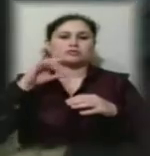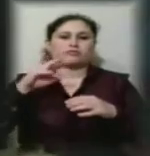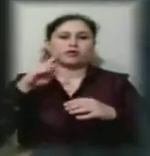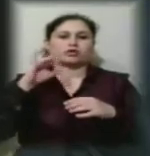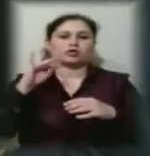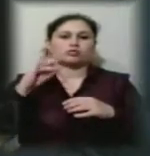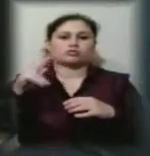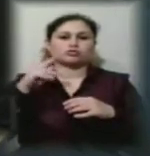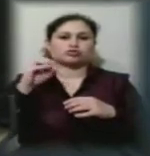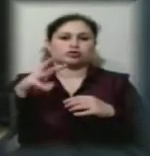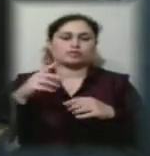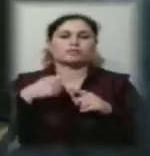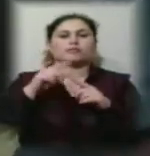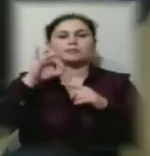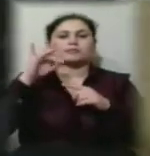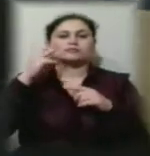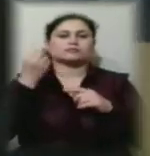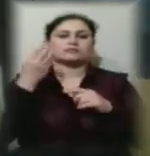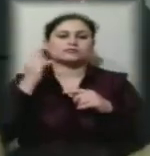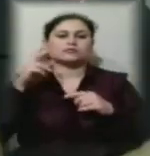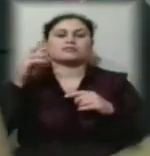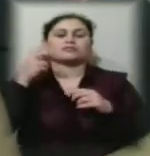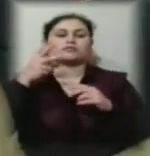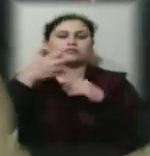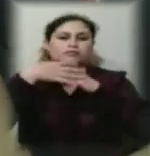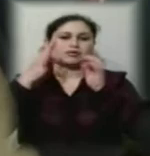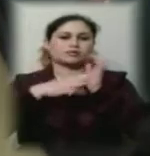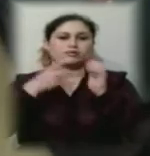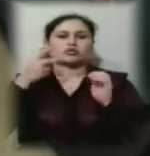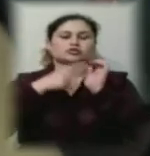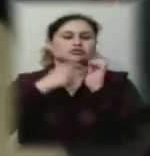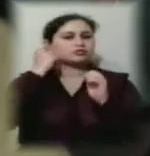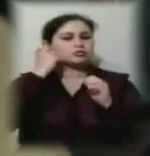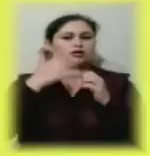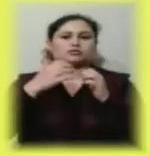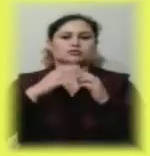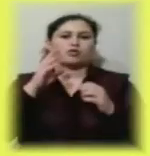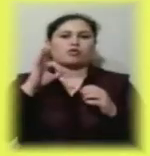Принцесою Всесвіту 2019 стала шестирічна херсонка Валерія Воробйова.